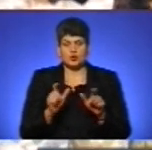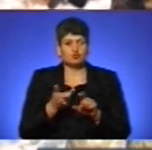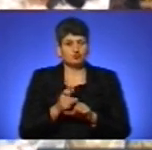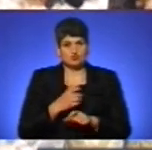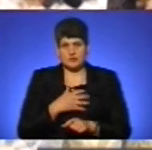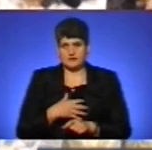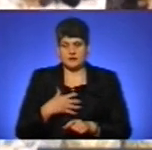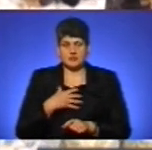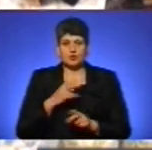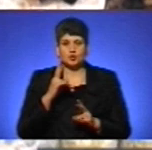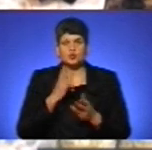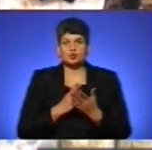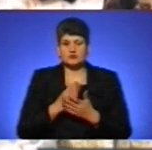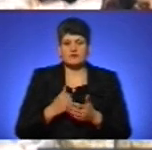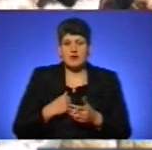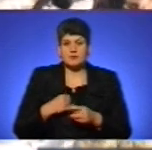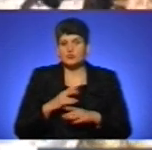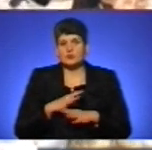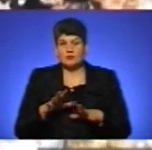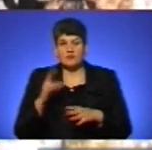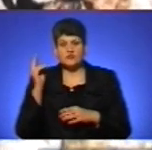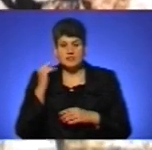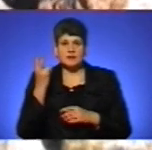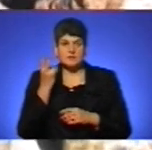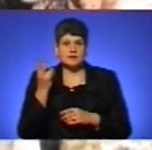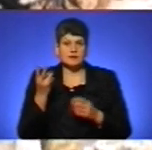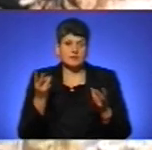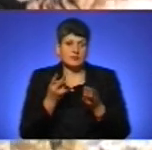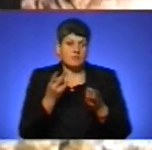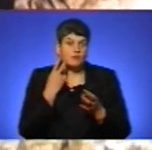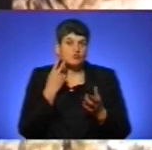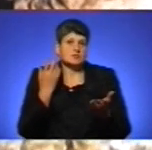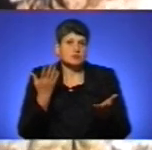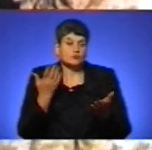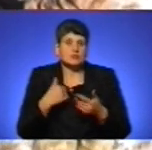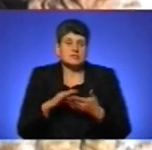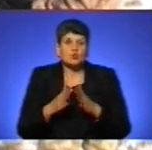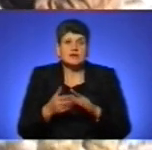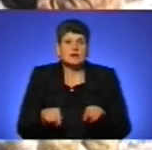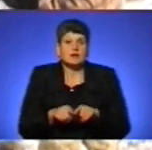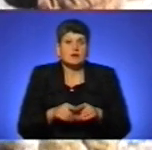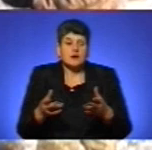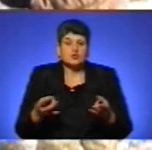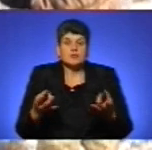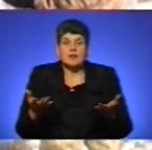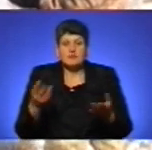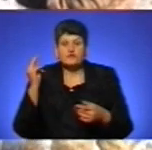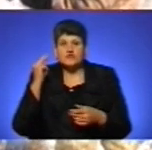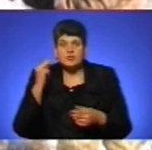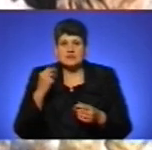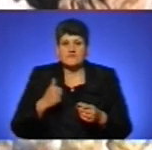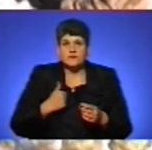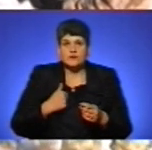що хто служив в армії, хто не служив, а вчитися треба постійно, тому що в нас така ситуація, що треба вчитися в